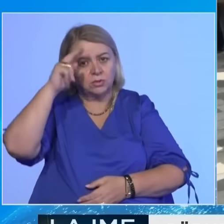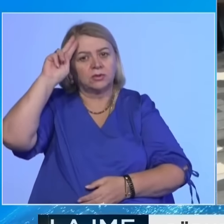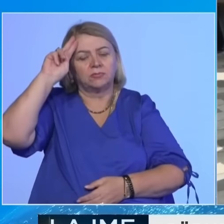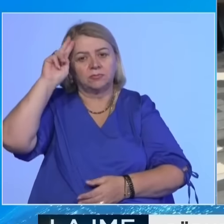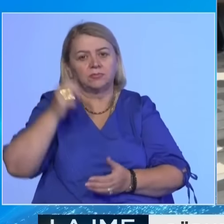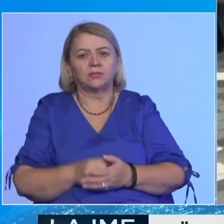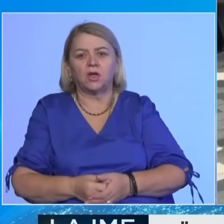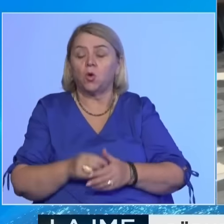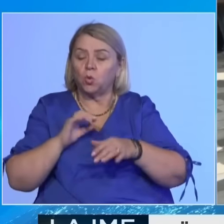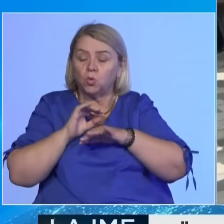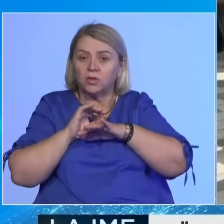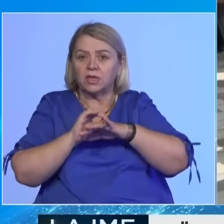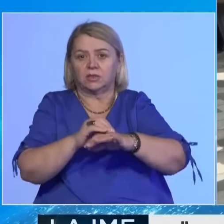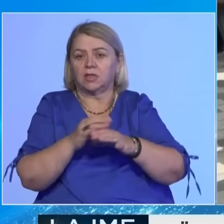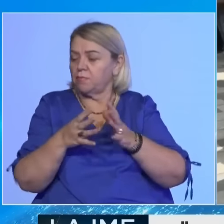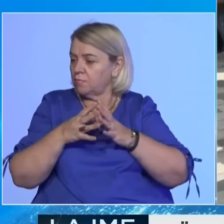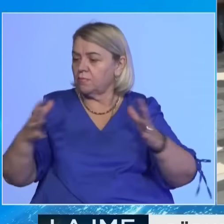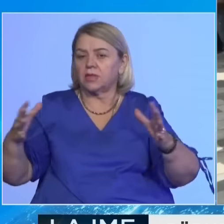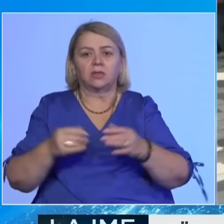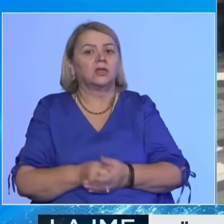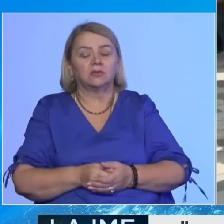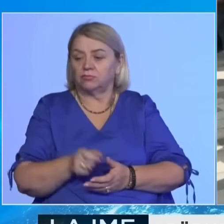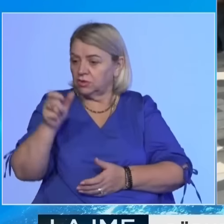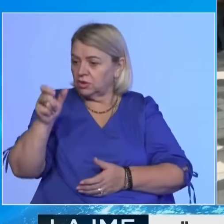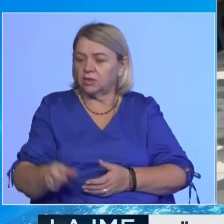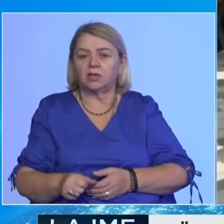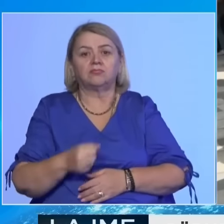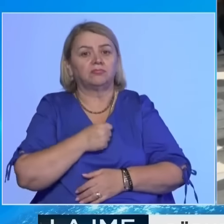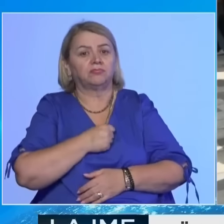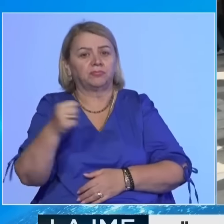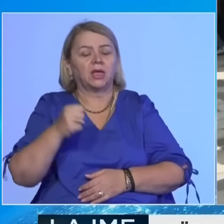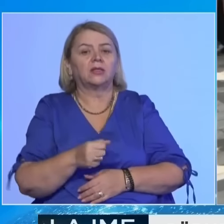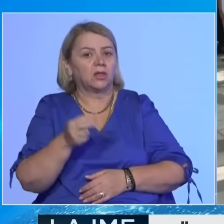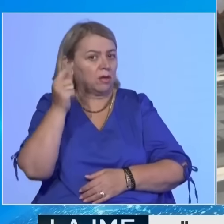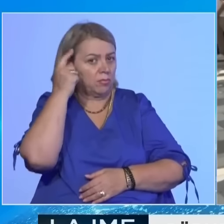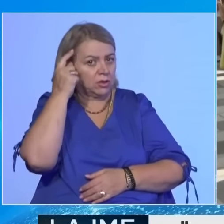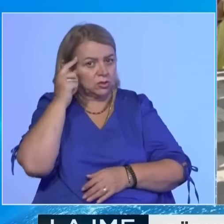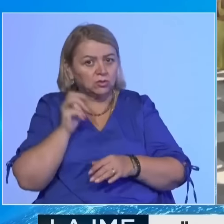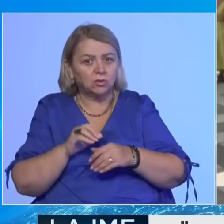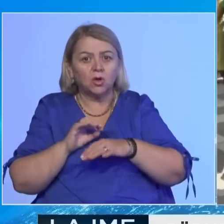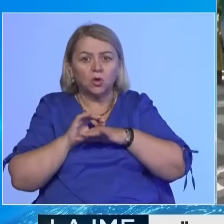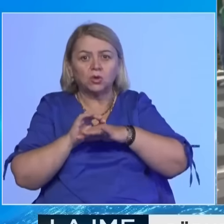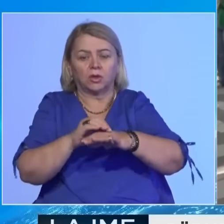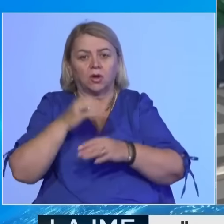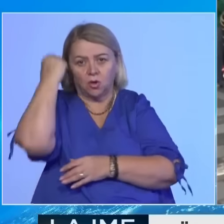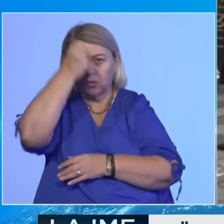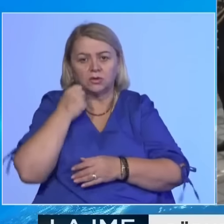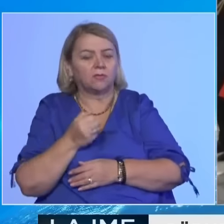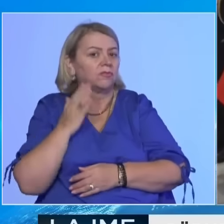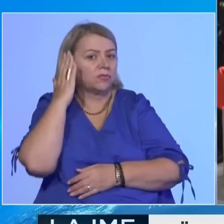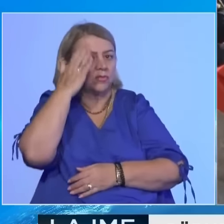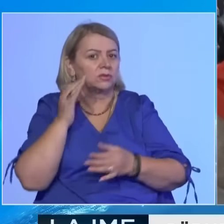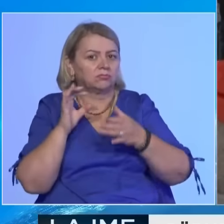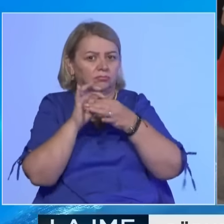vizionarin e pashqë, për një rioni cili me guzim dhe menquri e orientojë Kosovën drejt vizionit Euro